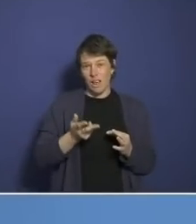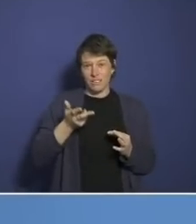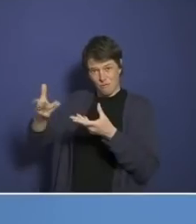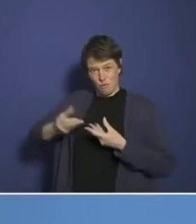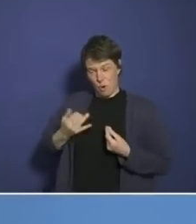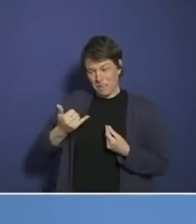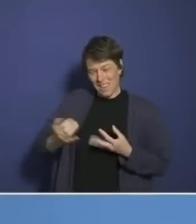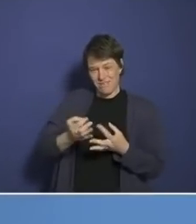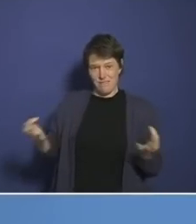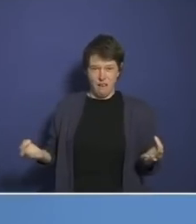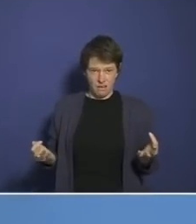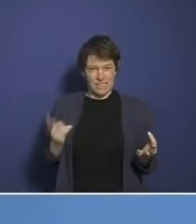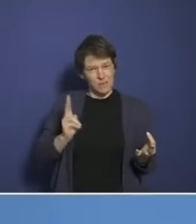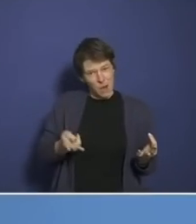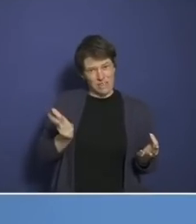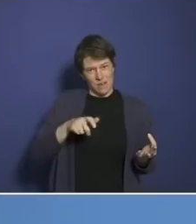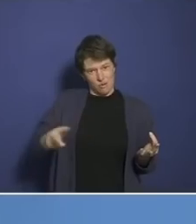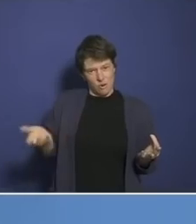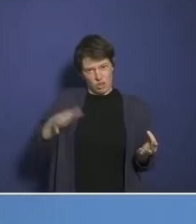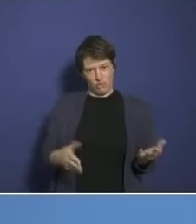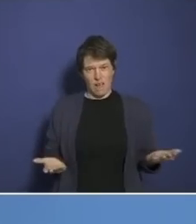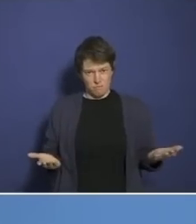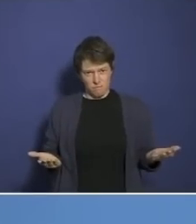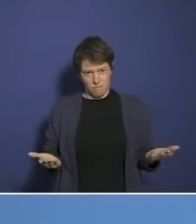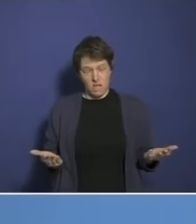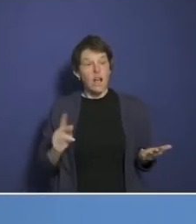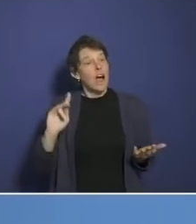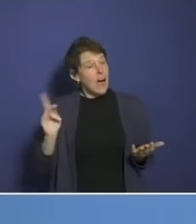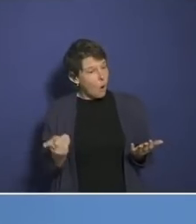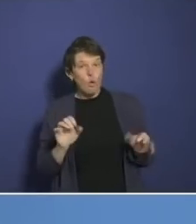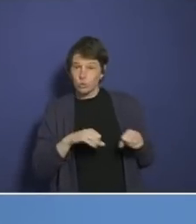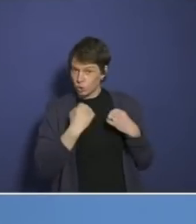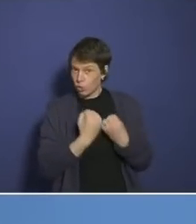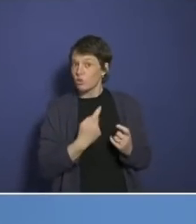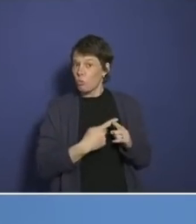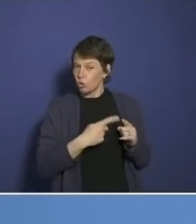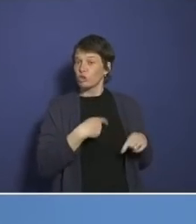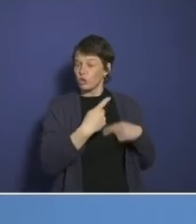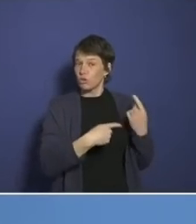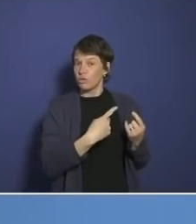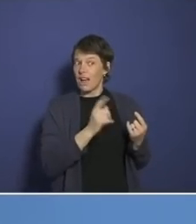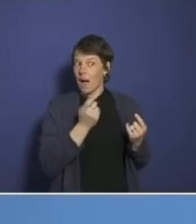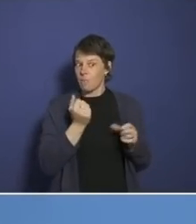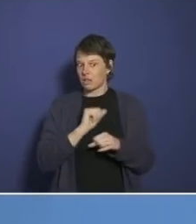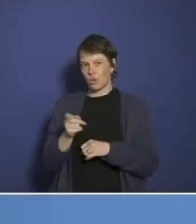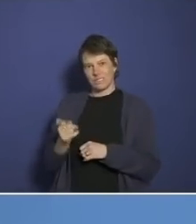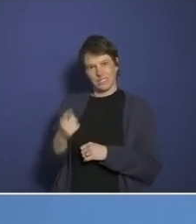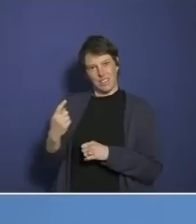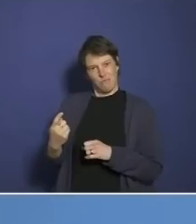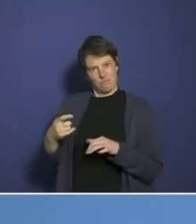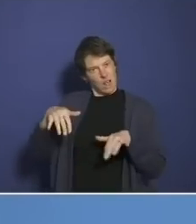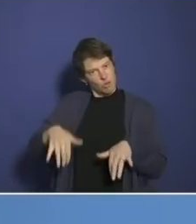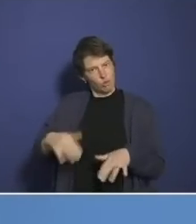Phänomenal. Auch bei einer positiven Lageentwicklung werden wir wahrscheinlich noch länger diese hohen Todesfallzahlen sehen.